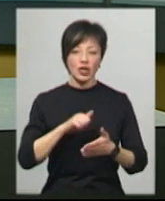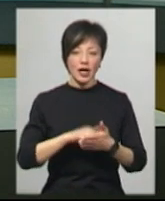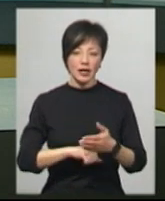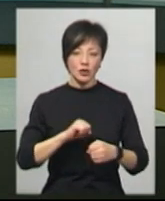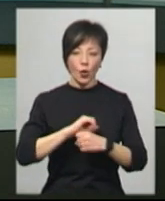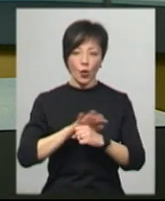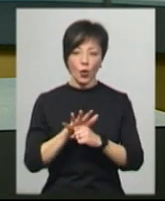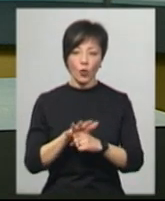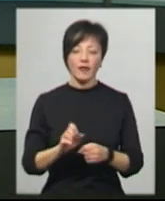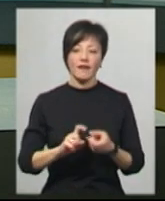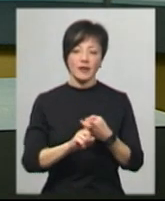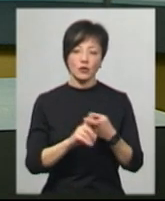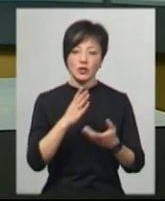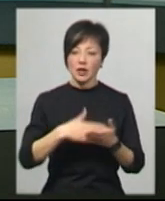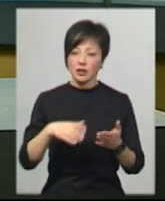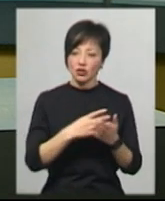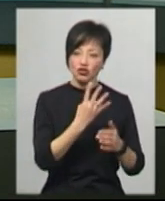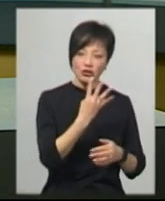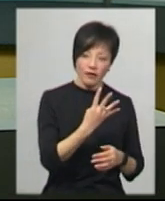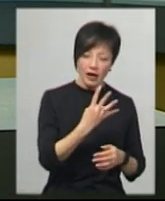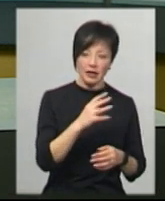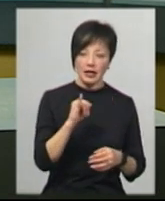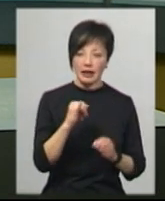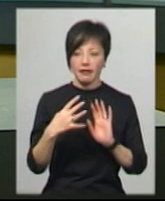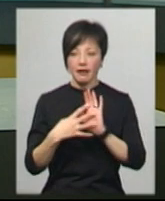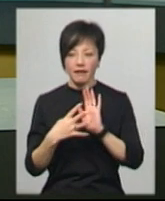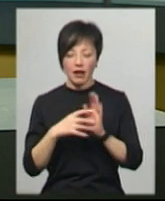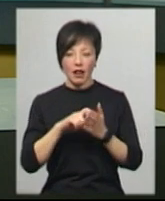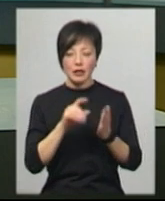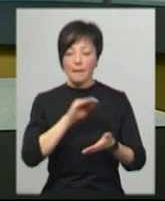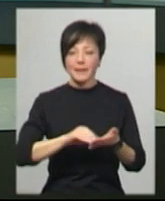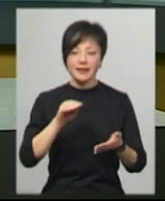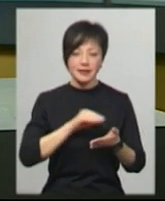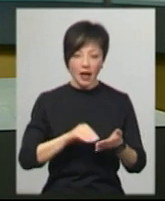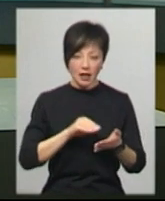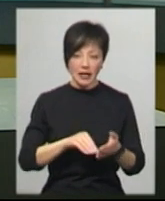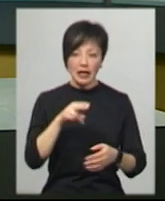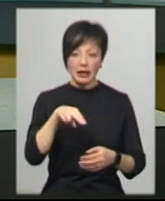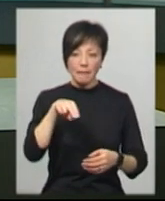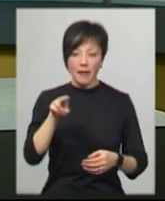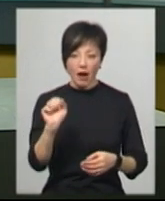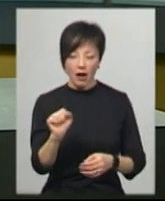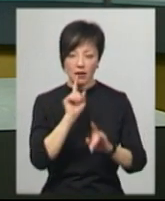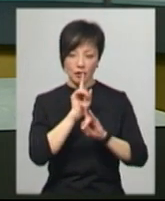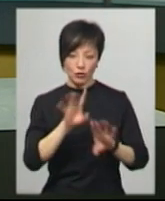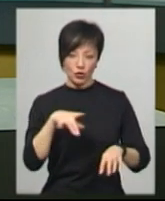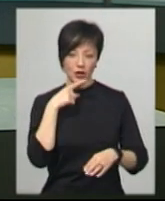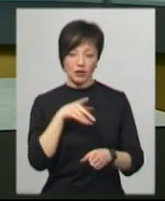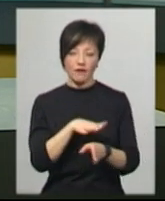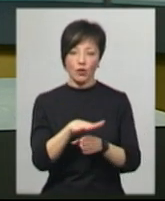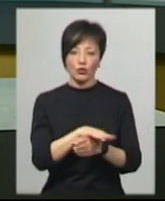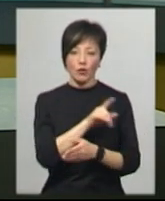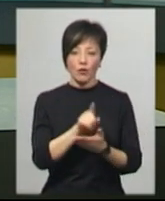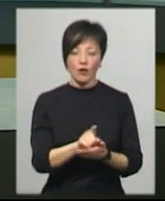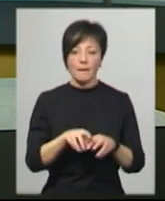скасовують. Ні учні четвертих, ні учні дев'ятих класів писати її не будуть, каже тимчасова виконувачка обов'язків міністра